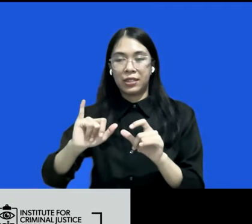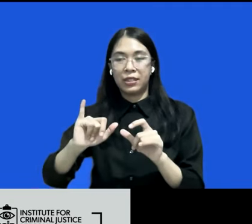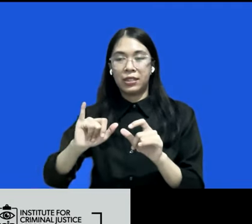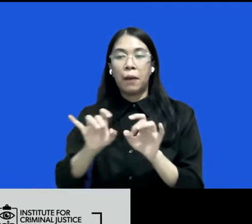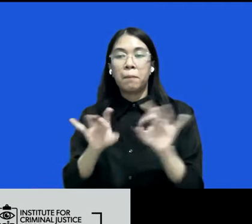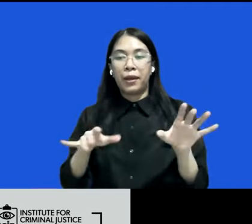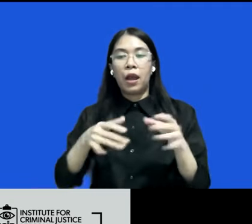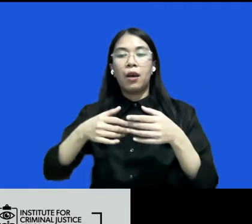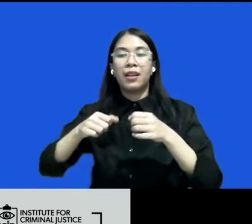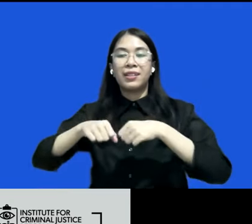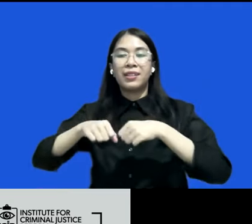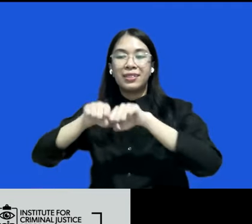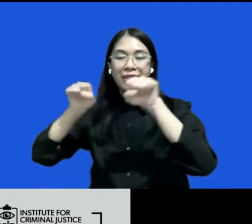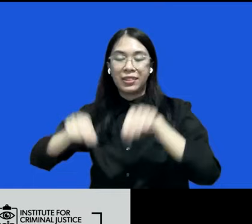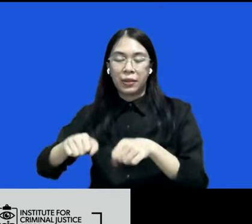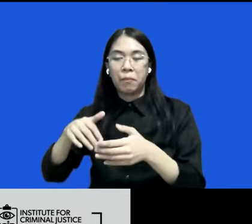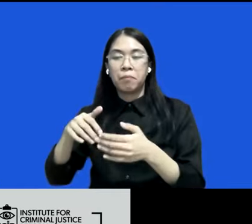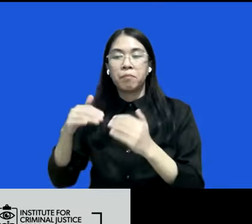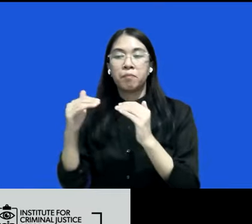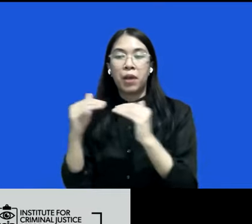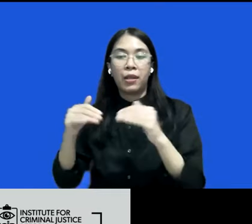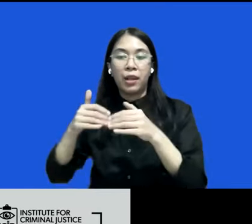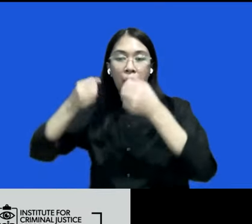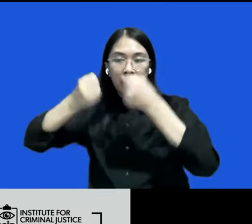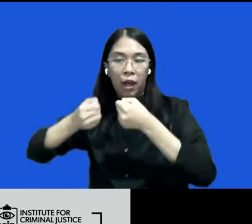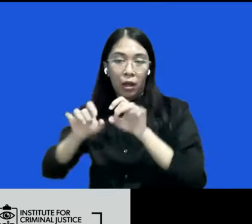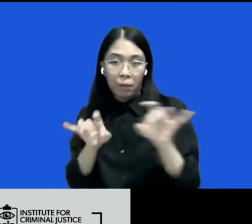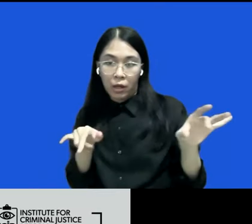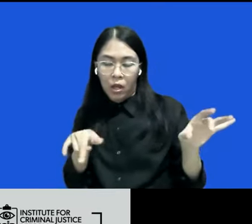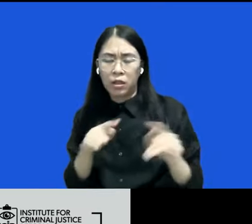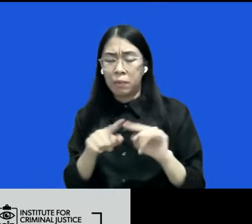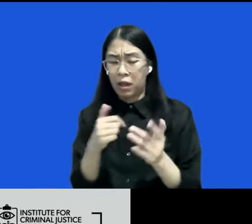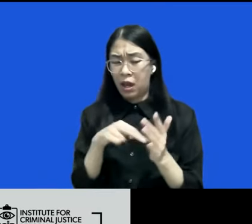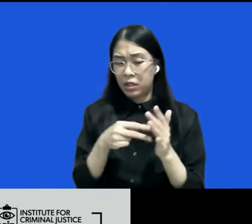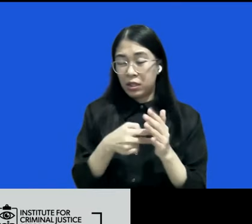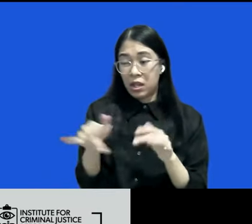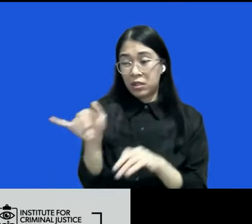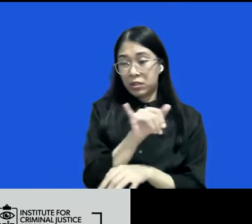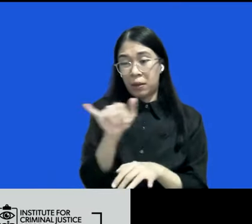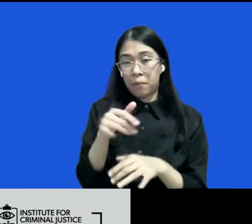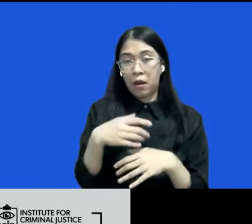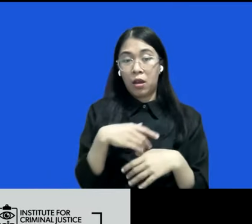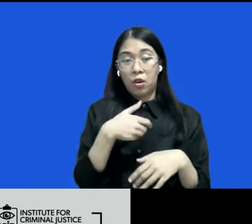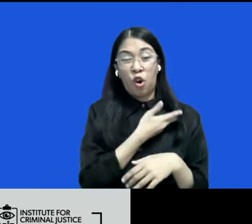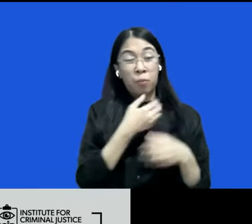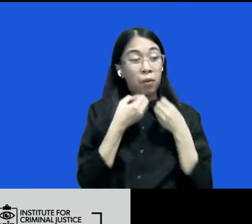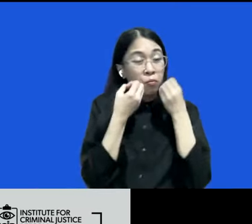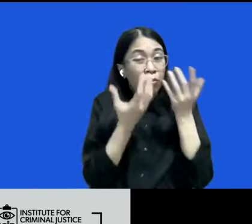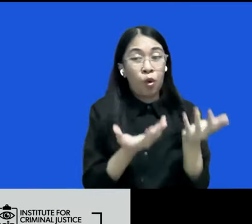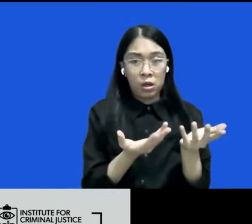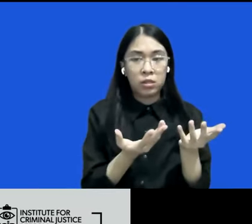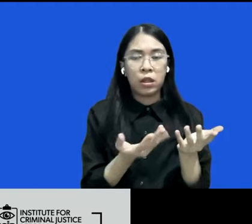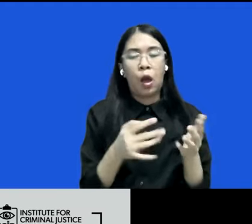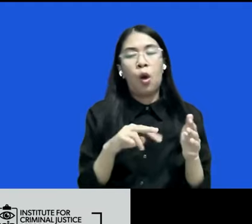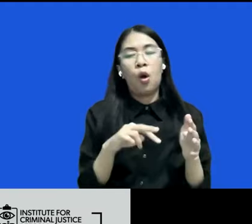nah tapi apakah itu serta-merta sama dengan kepuasan dari korban nah itu ternyata juga